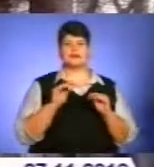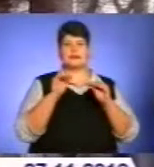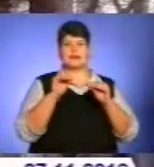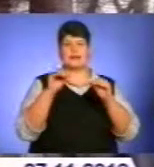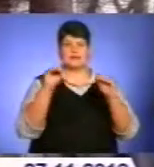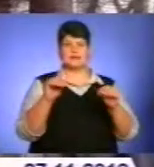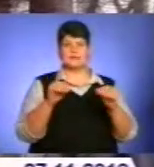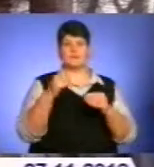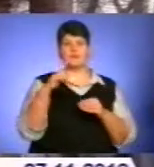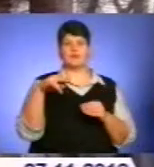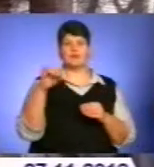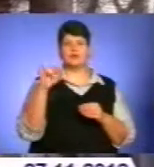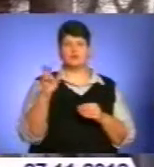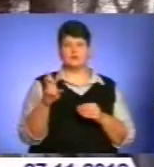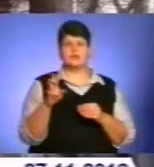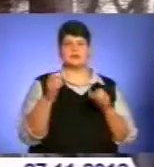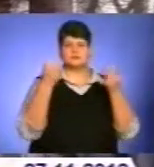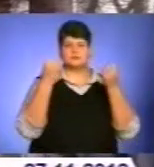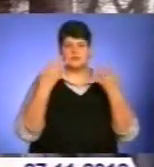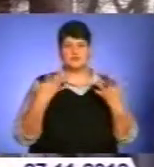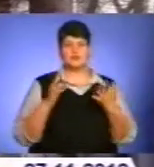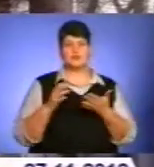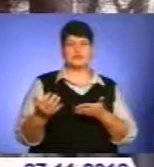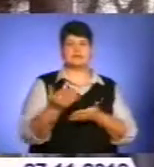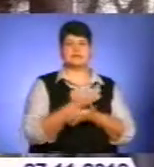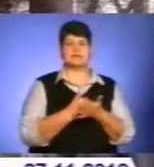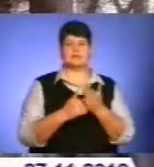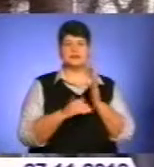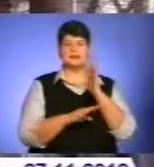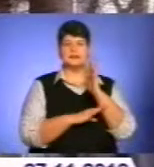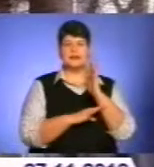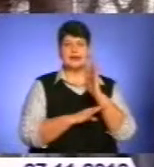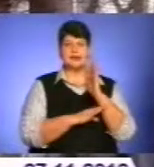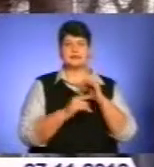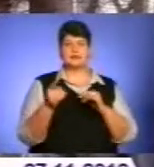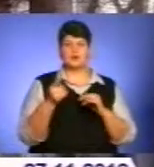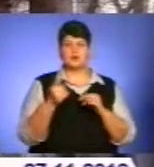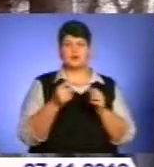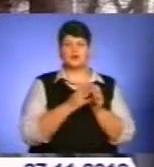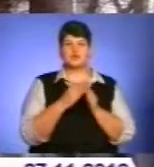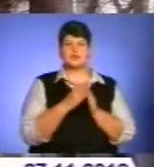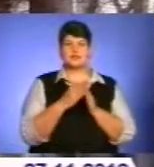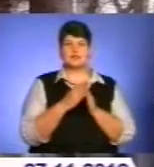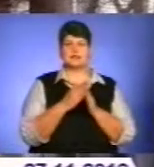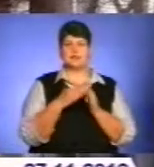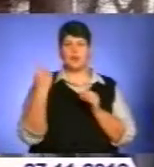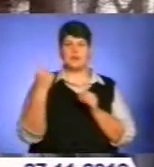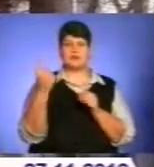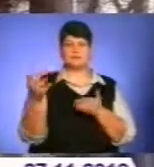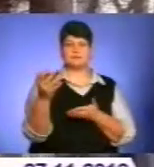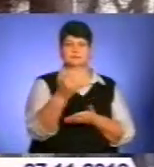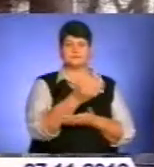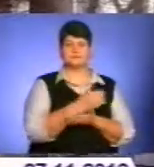дуба звичайного, де були зібрані насіння з плюсових дерев Тернопільщини, а також сусідніх областей.